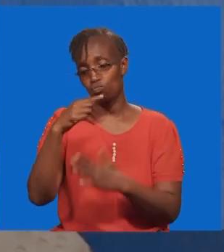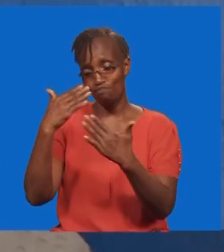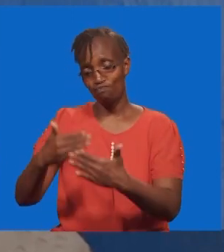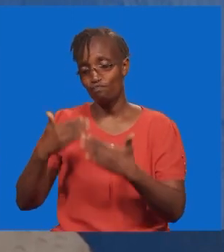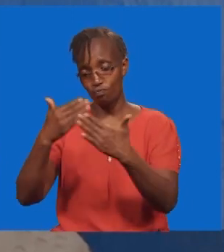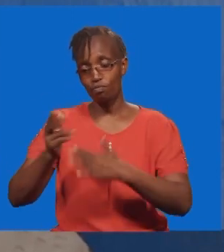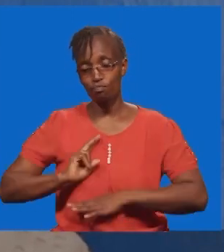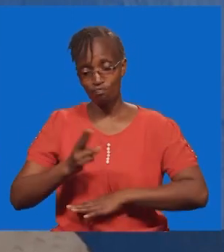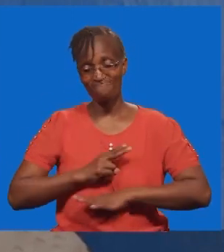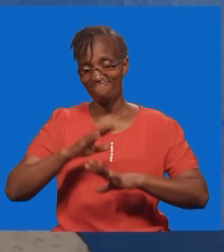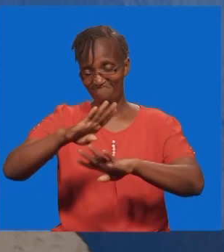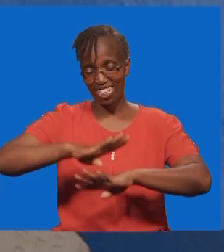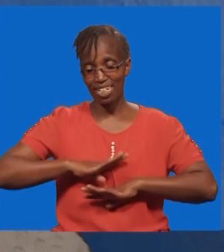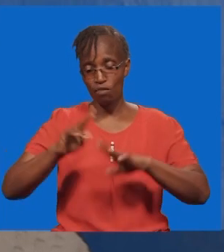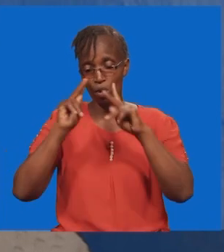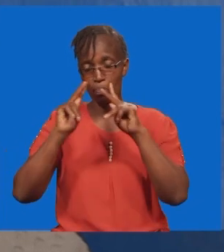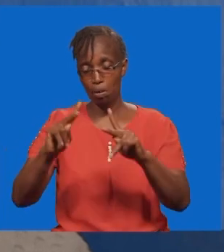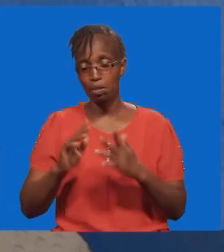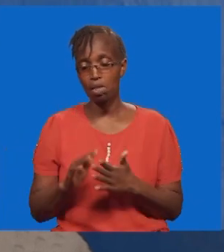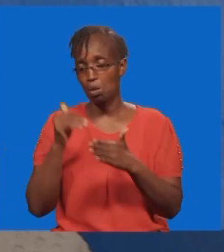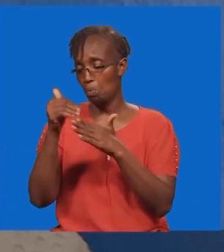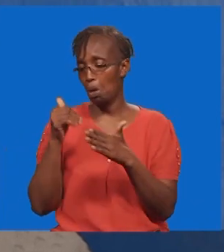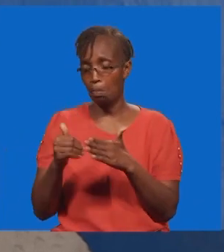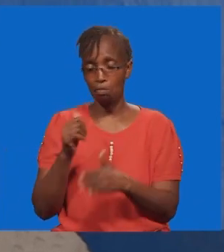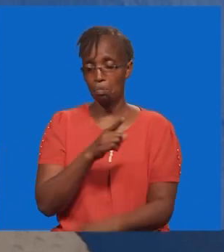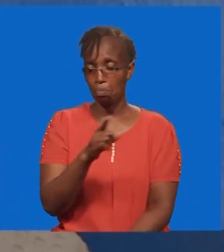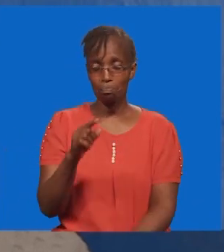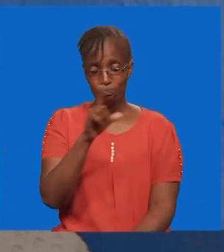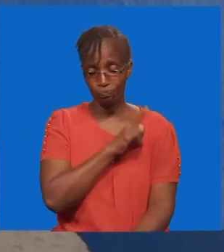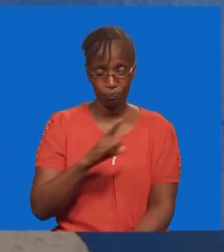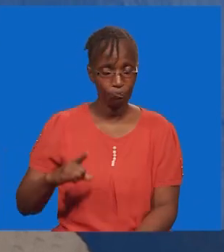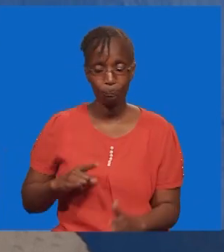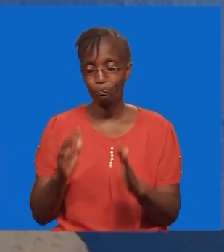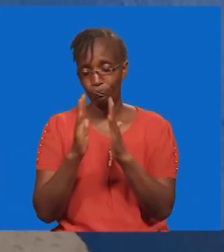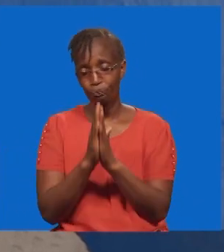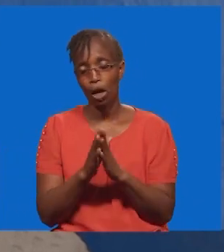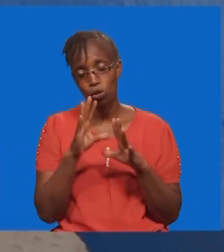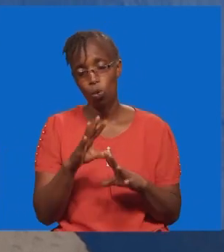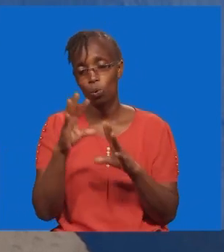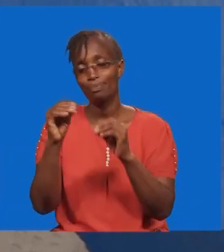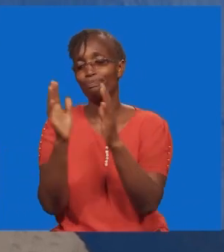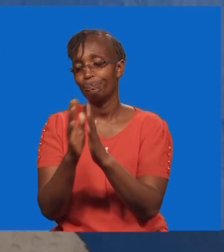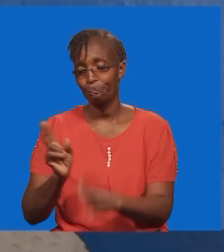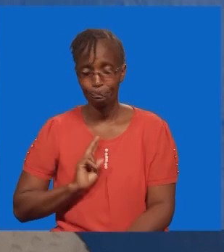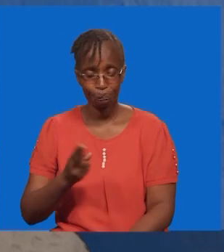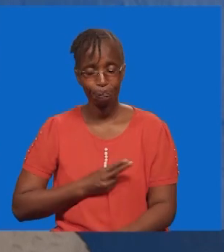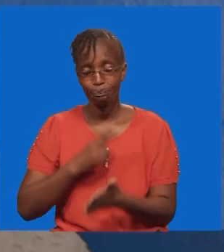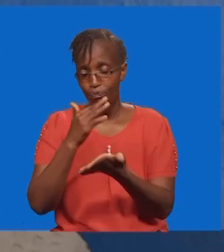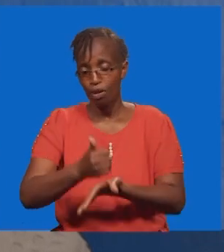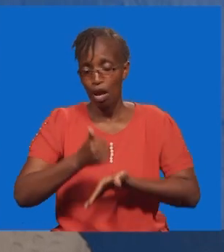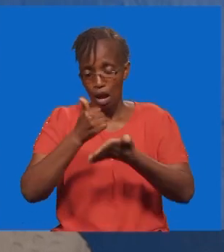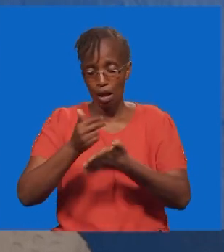utatupa amania kututosha. Tunajueka mikononi mwako, ili uende nasi siku yote.